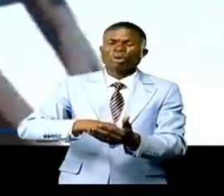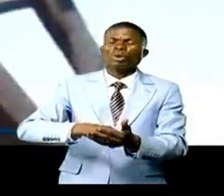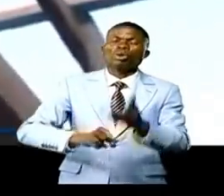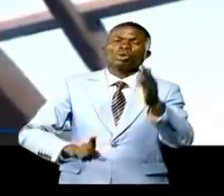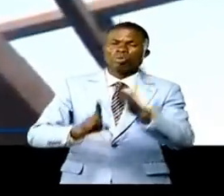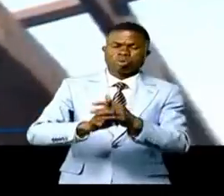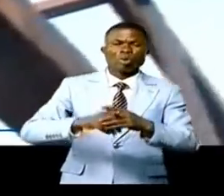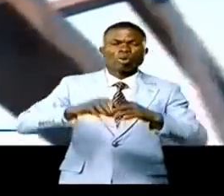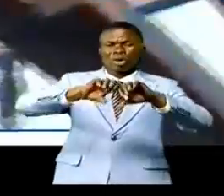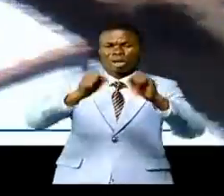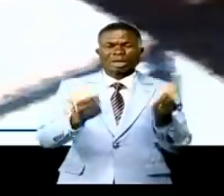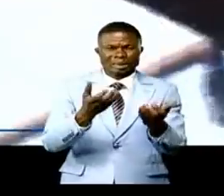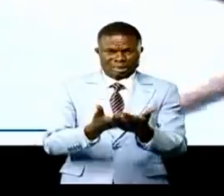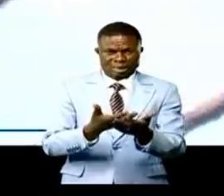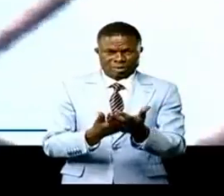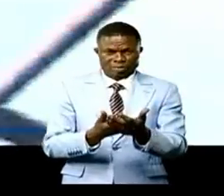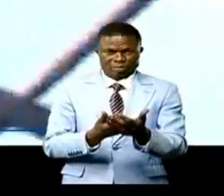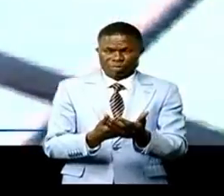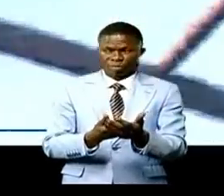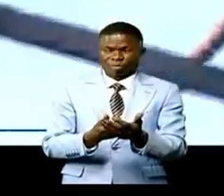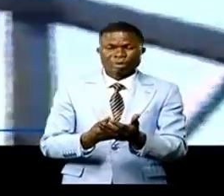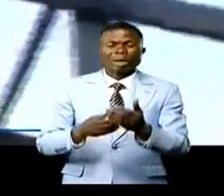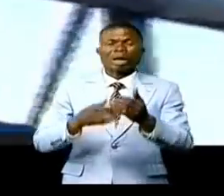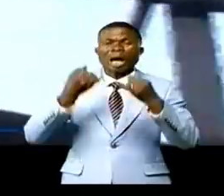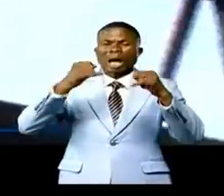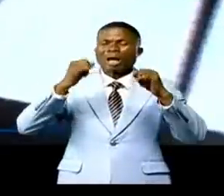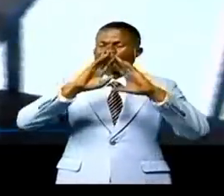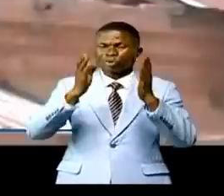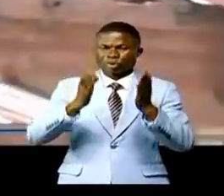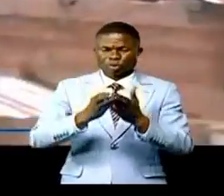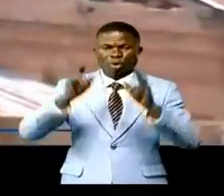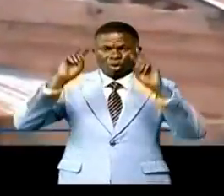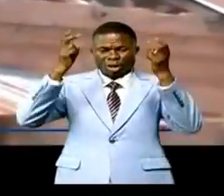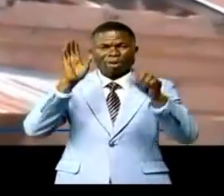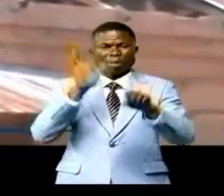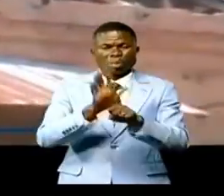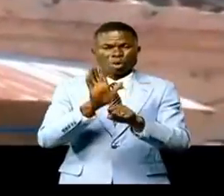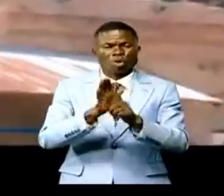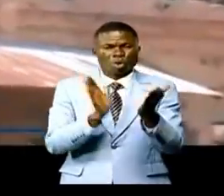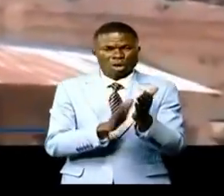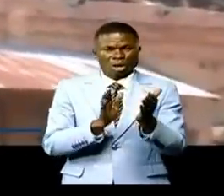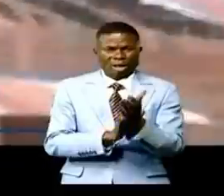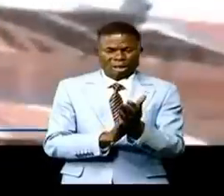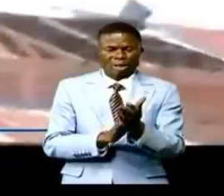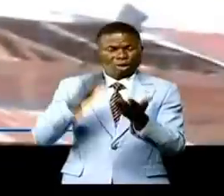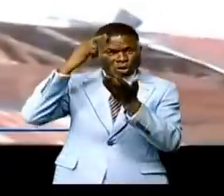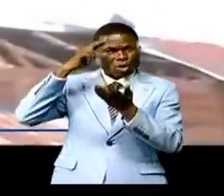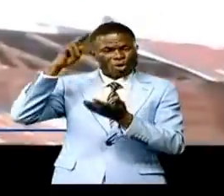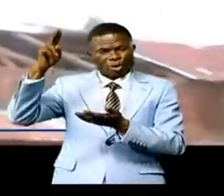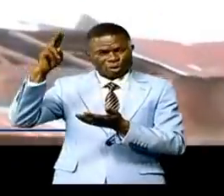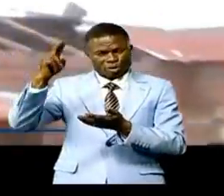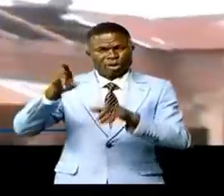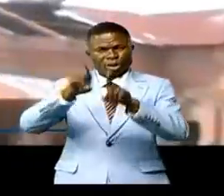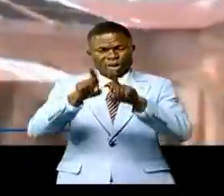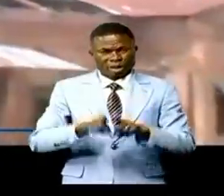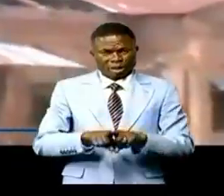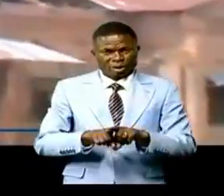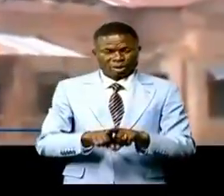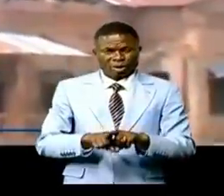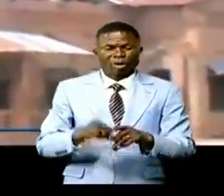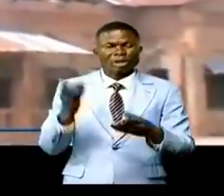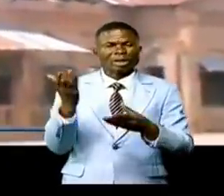endommagée. Les sources proches de la mairie dénombrent plusieurs écoles et institutions universitaires qui ont perdu leurs